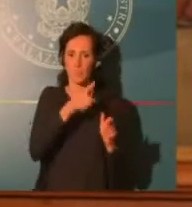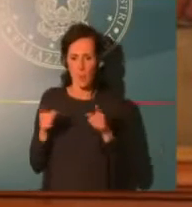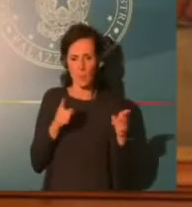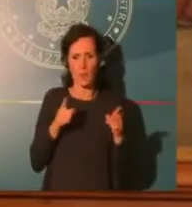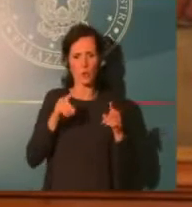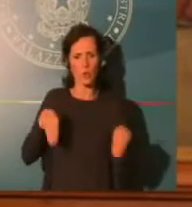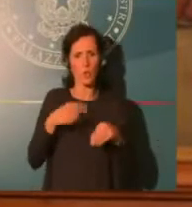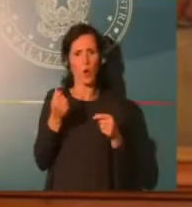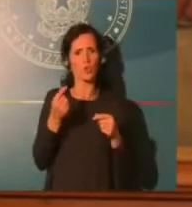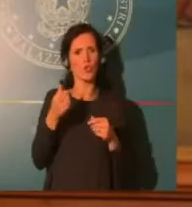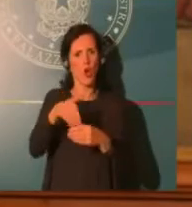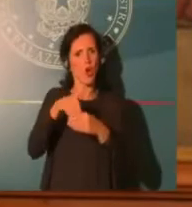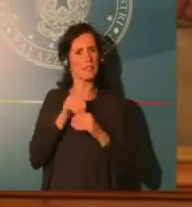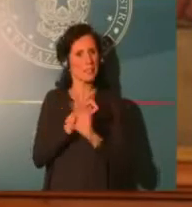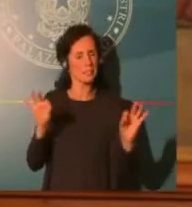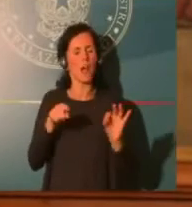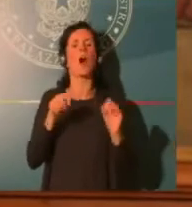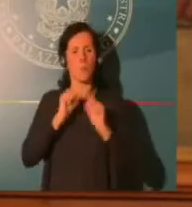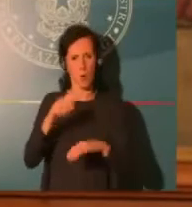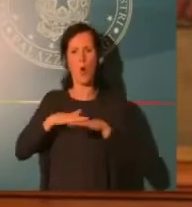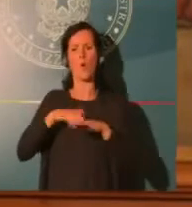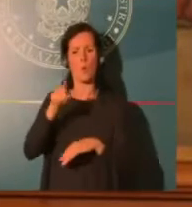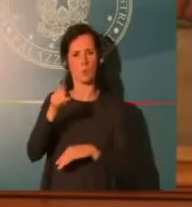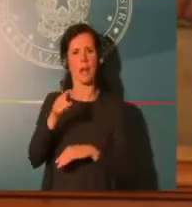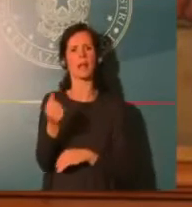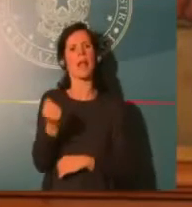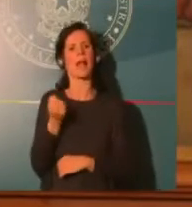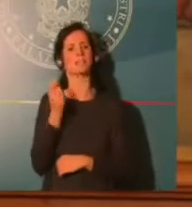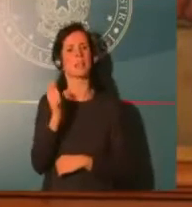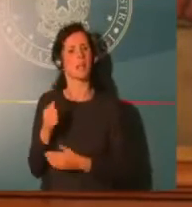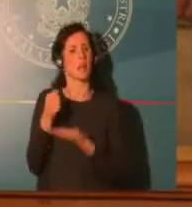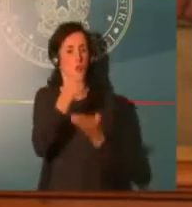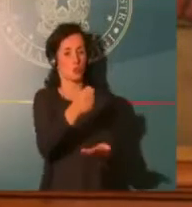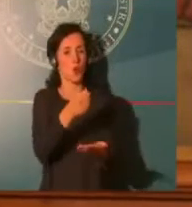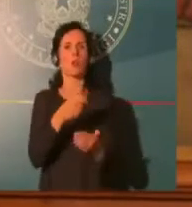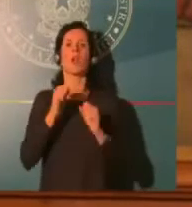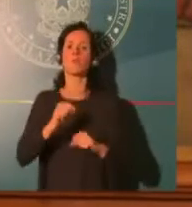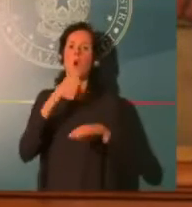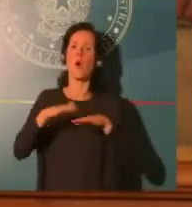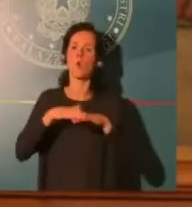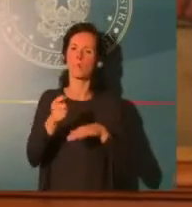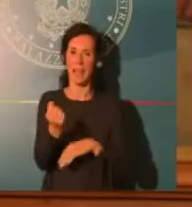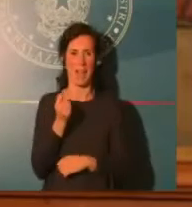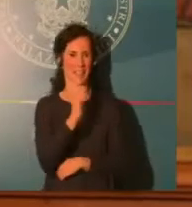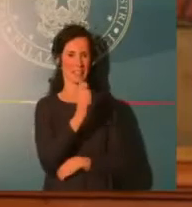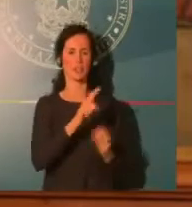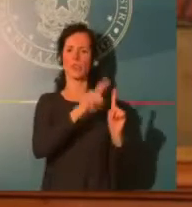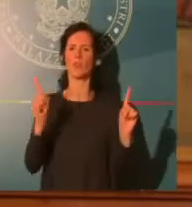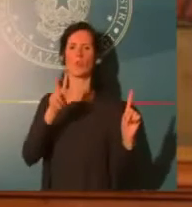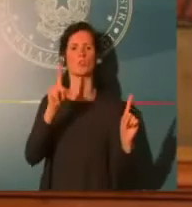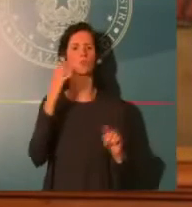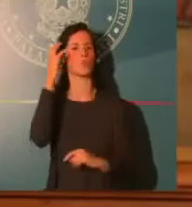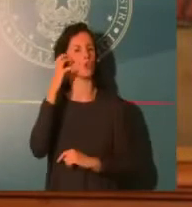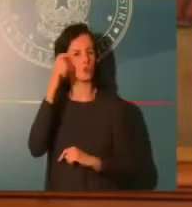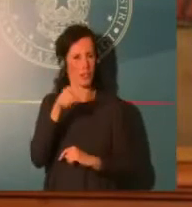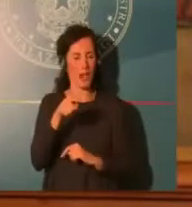31 gennaio. Naturalmente nella legge di bilancio poi stanzieremo le ulteriori risorse per avere quelle 18 settimane